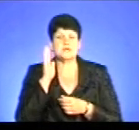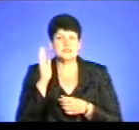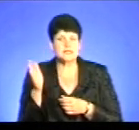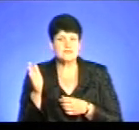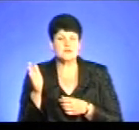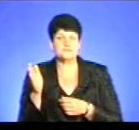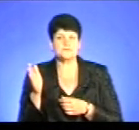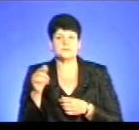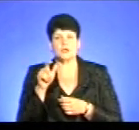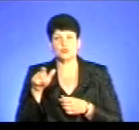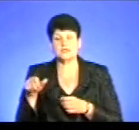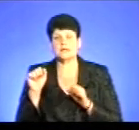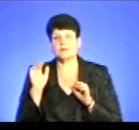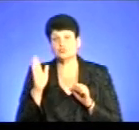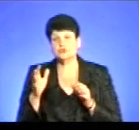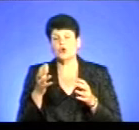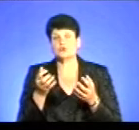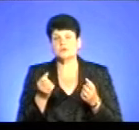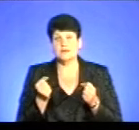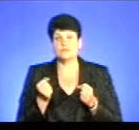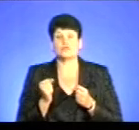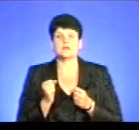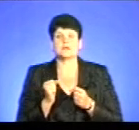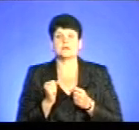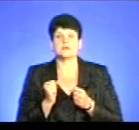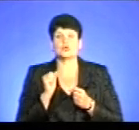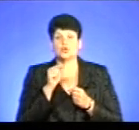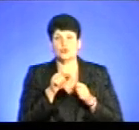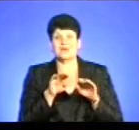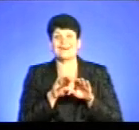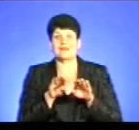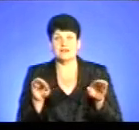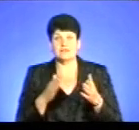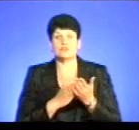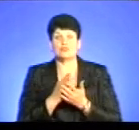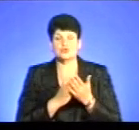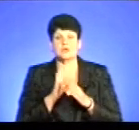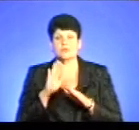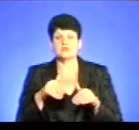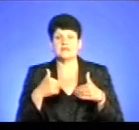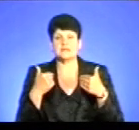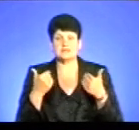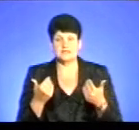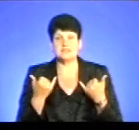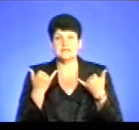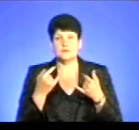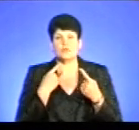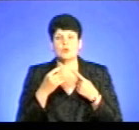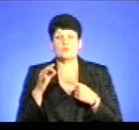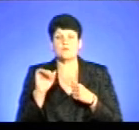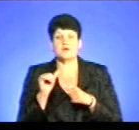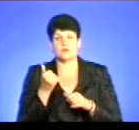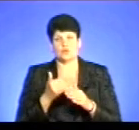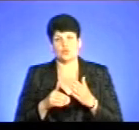так, людина буде отримувати відповідно той рівень послуг, який має надаватися, принаймні, зараз ми говоримо про первинну допомогу саме.